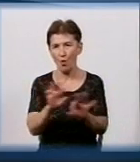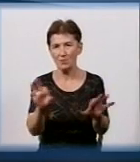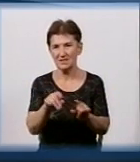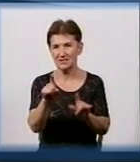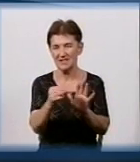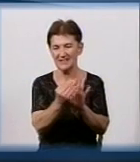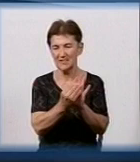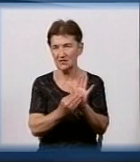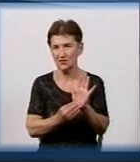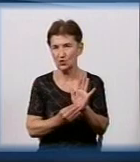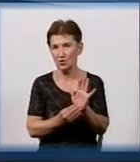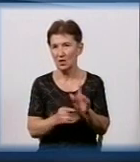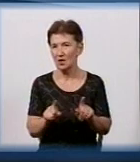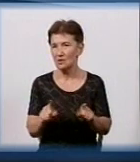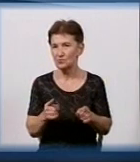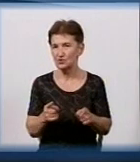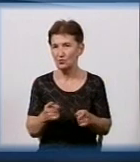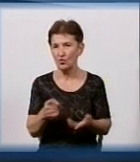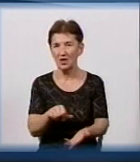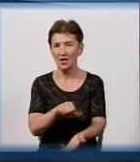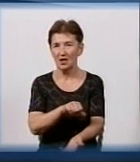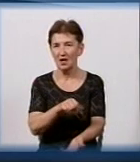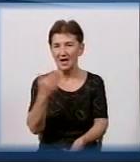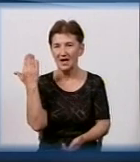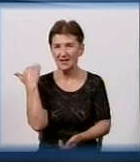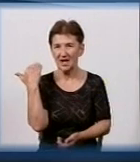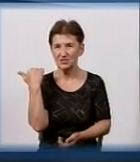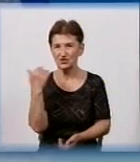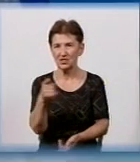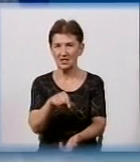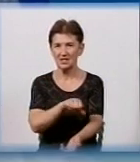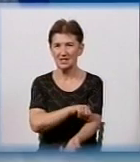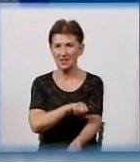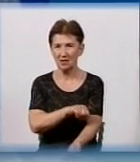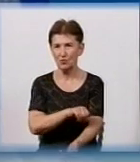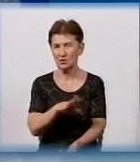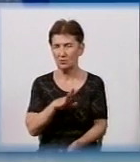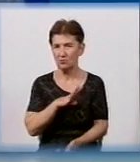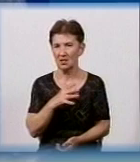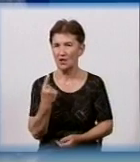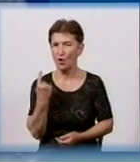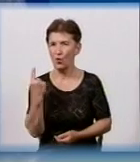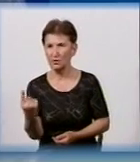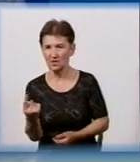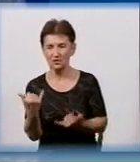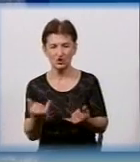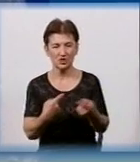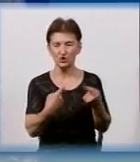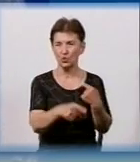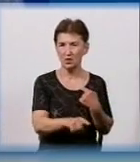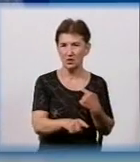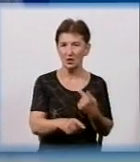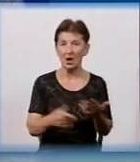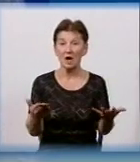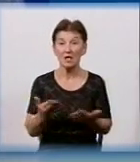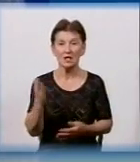тільки таким образом. Тому що раніше наркомани були одні, і зараз інші. Я не знаю, які будуть в